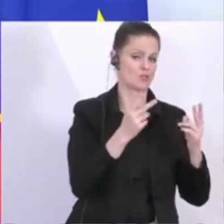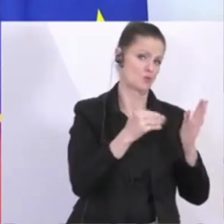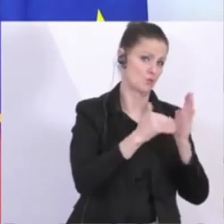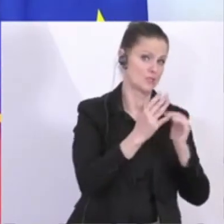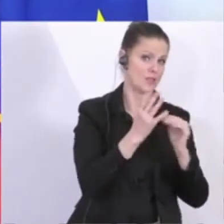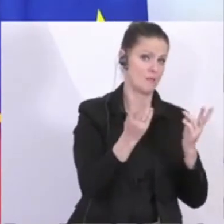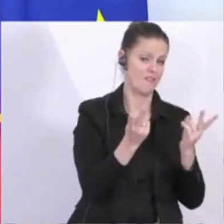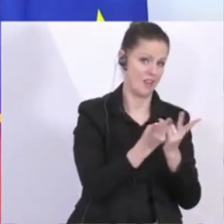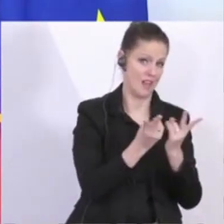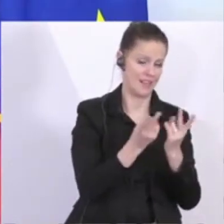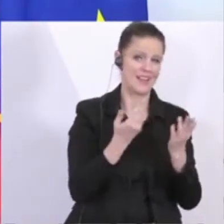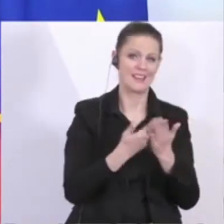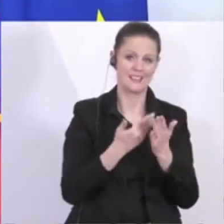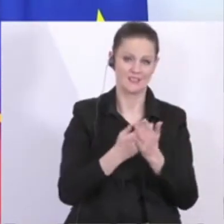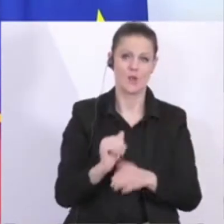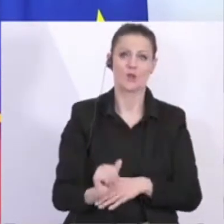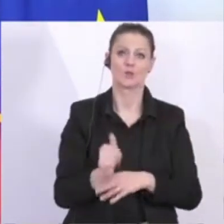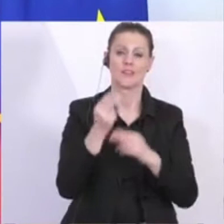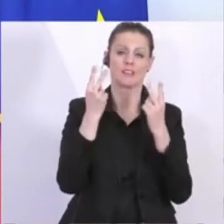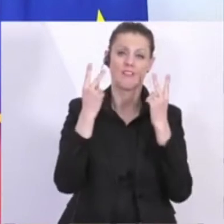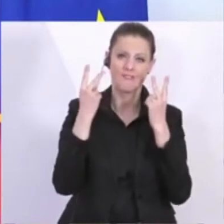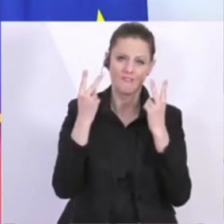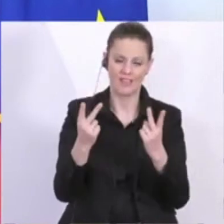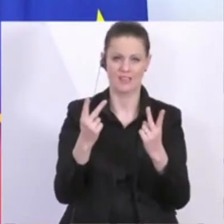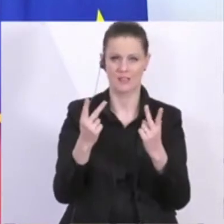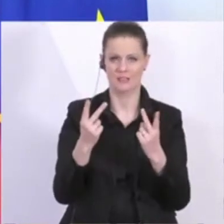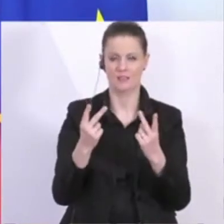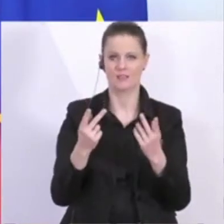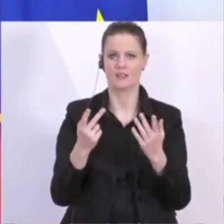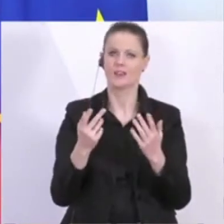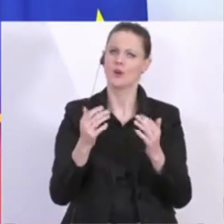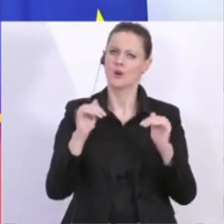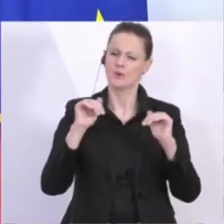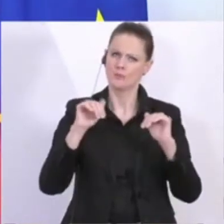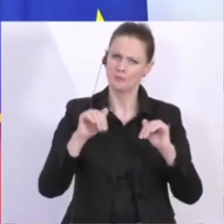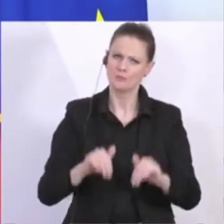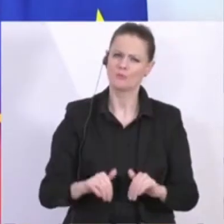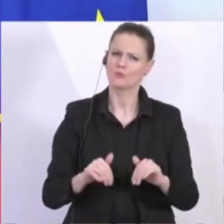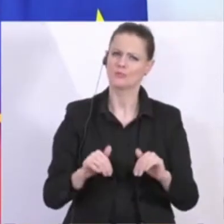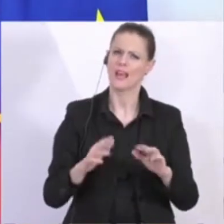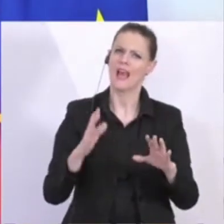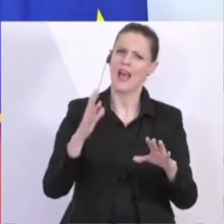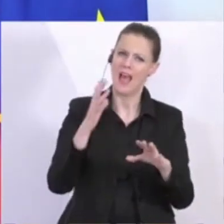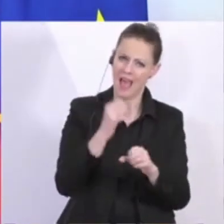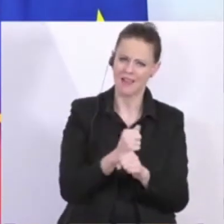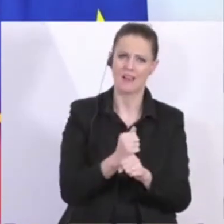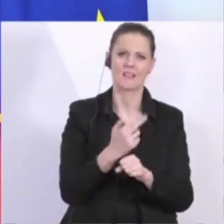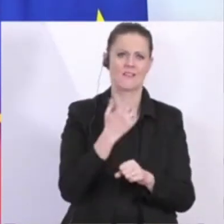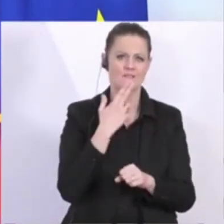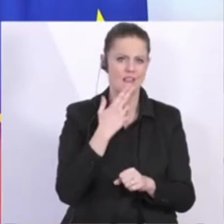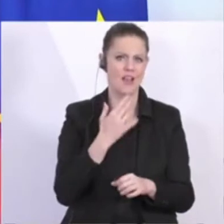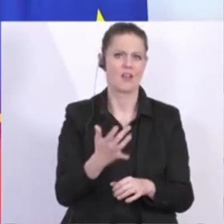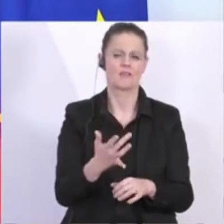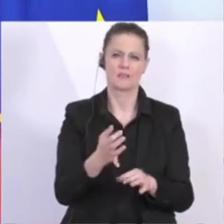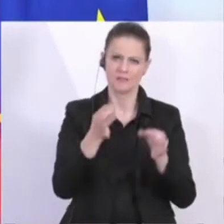helfen wir einmal aus guten Gründen der Gerechtigkeit jenen, die unmittelbar betroffen sind.